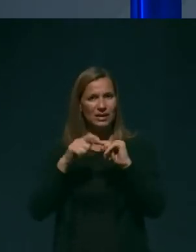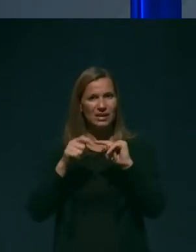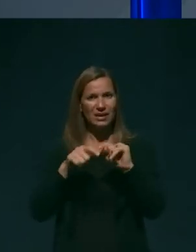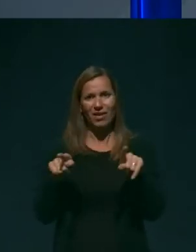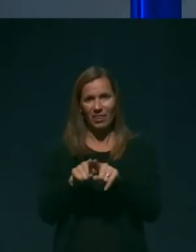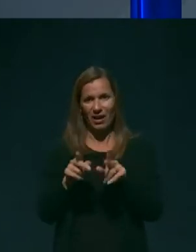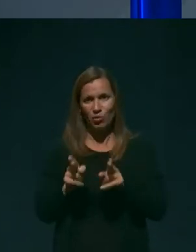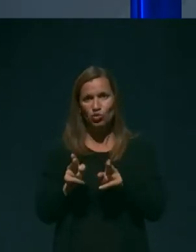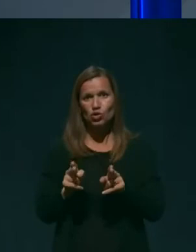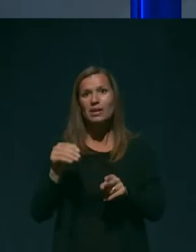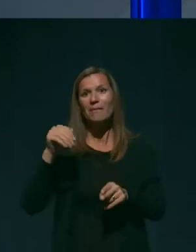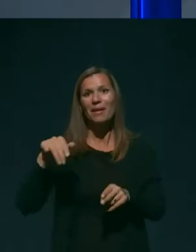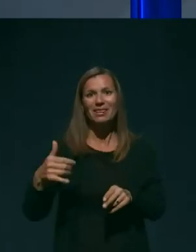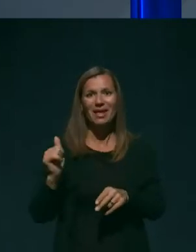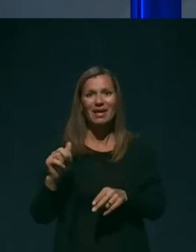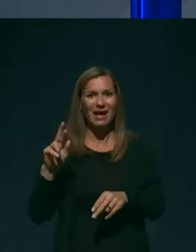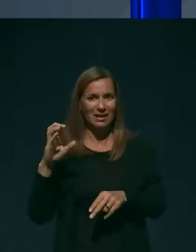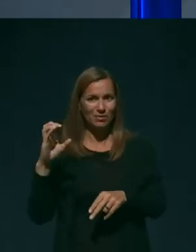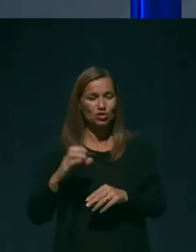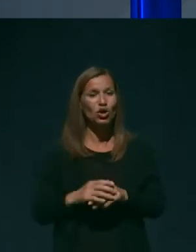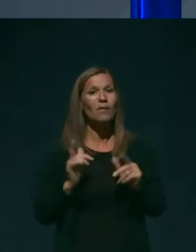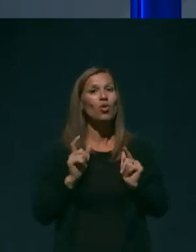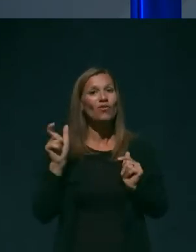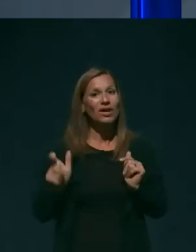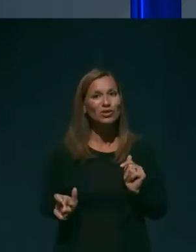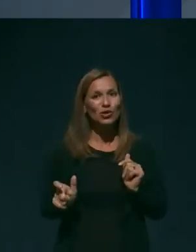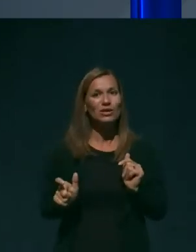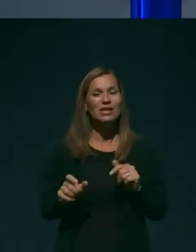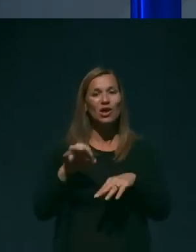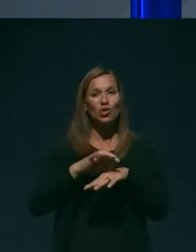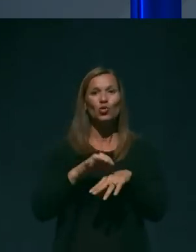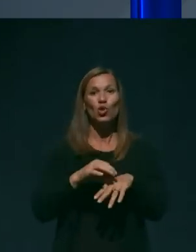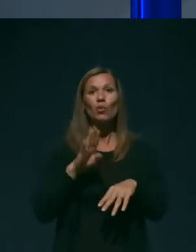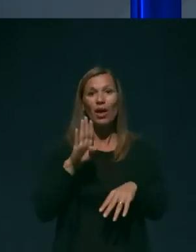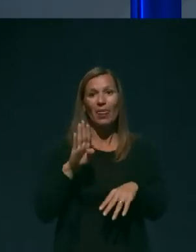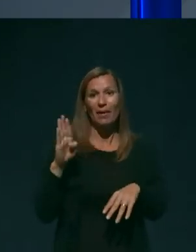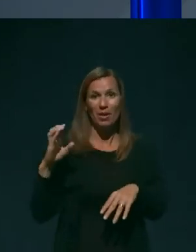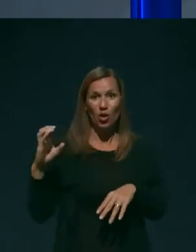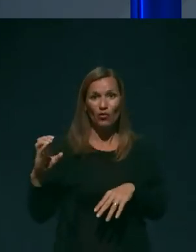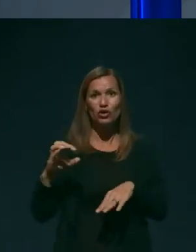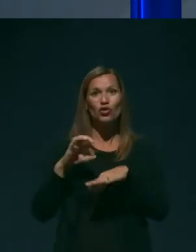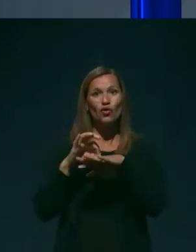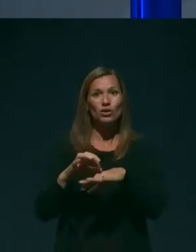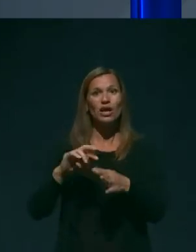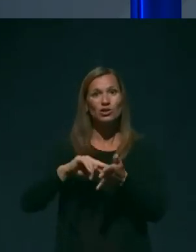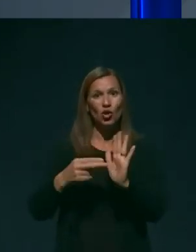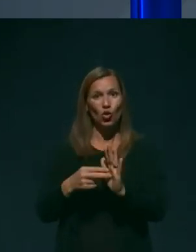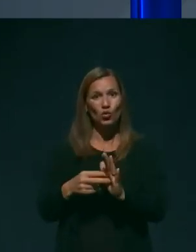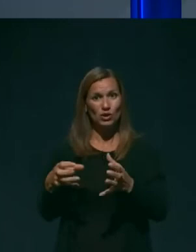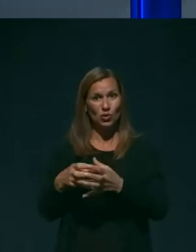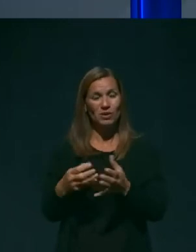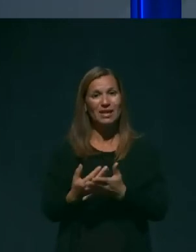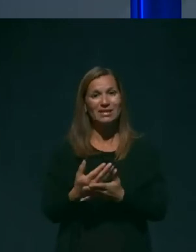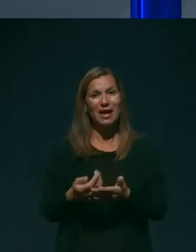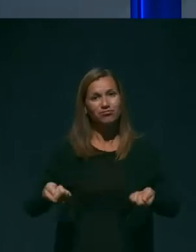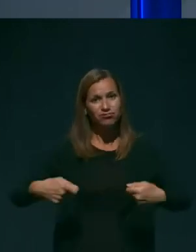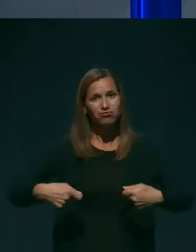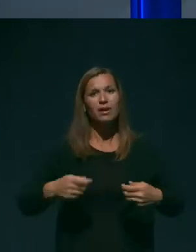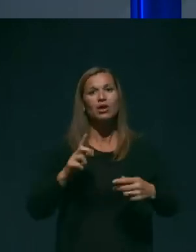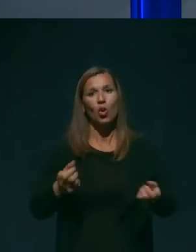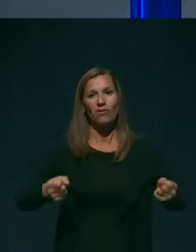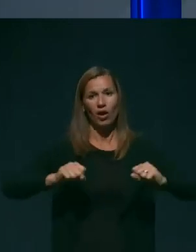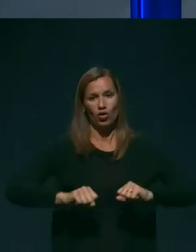Mateja Ribič, profesorica dr. Bojana Bejovič, vodja strokovne skupine za zajezitev in obladovanje